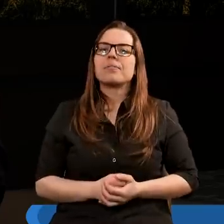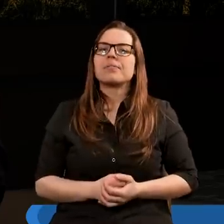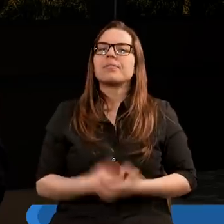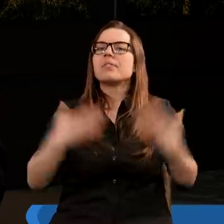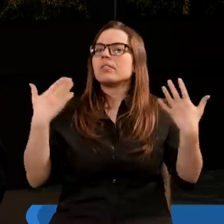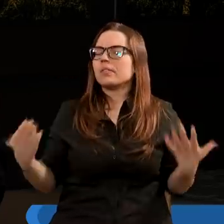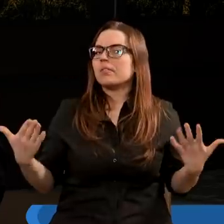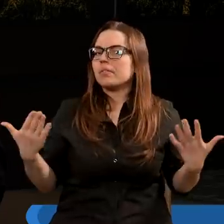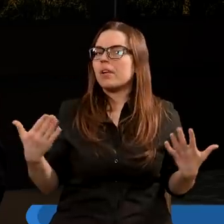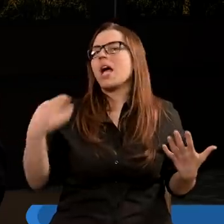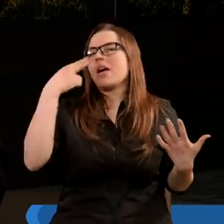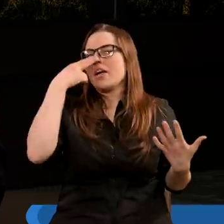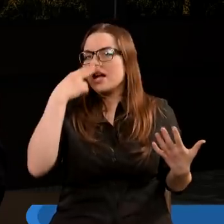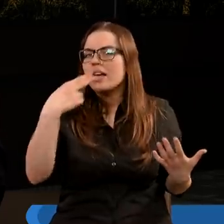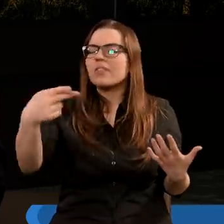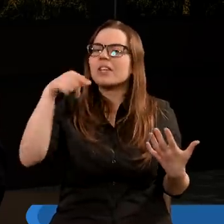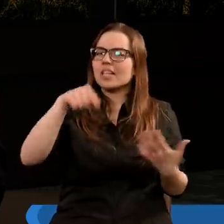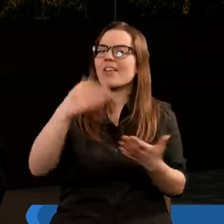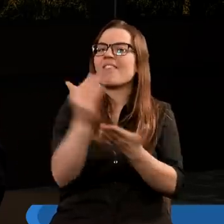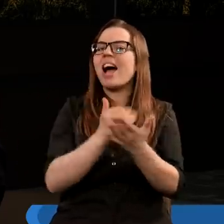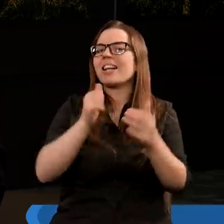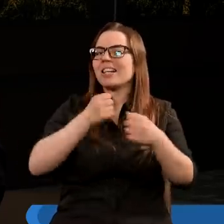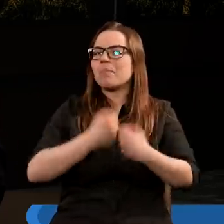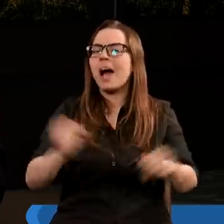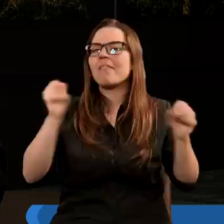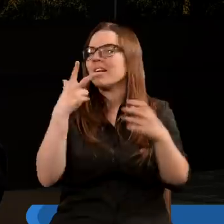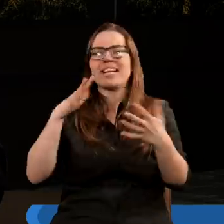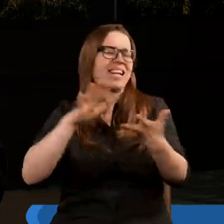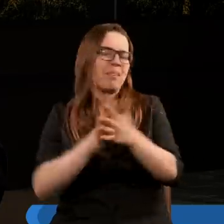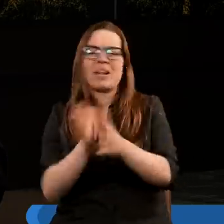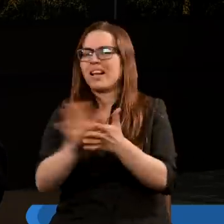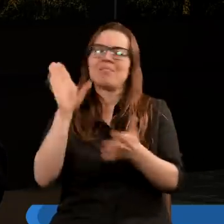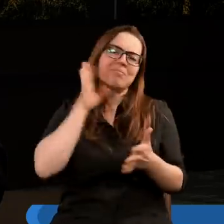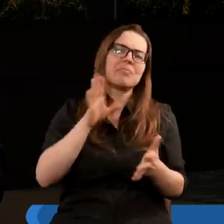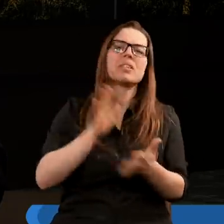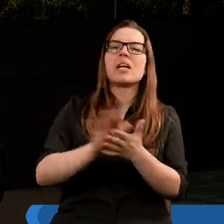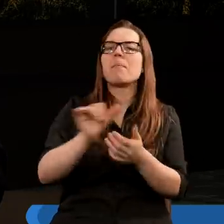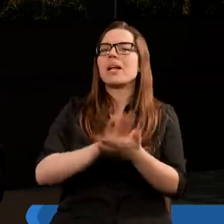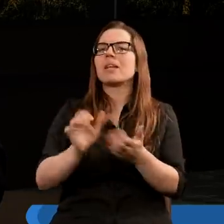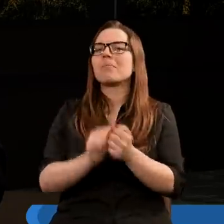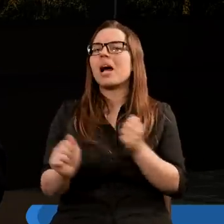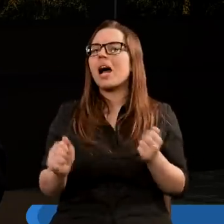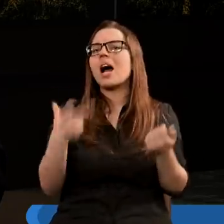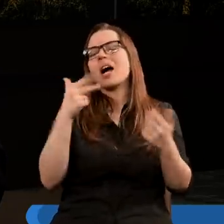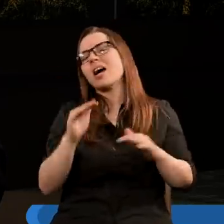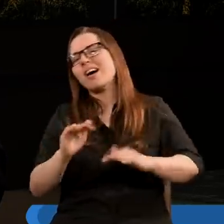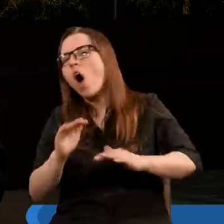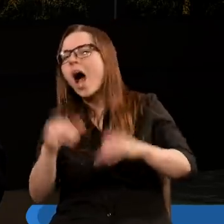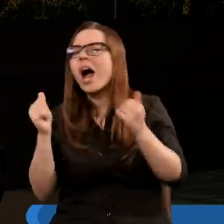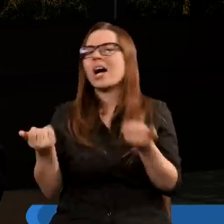Więc tutaj widzimy, że warunki zbawienia nie zmieniają się. Nie zbawia nas ani nie ochrania